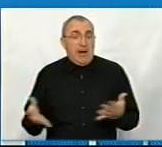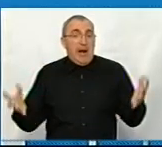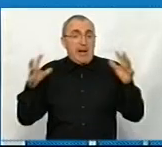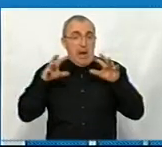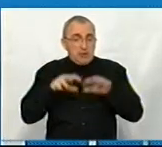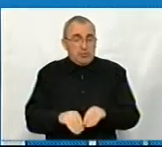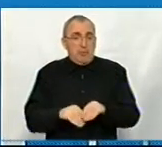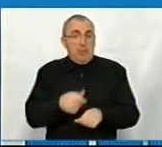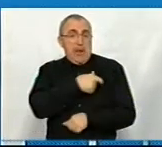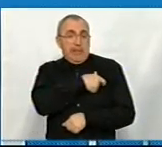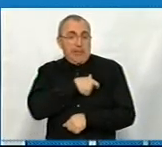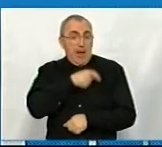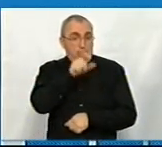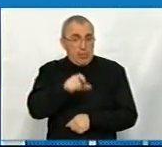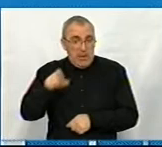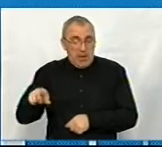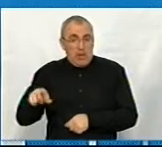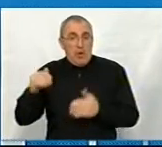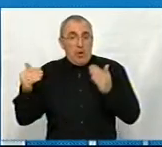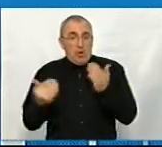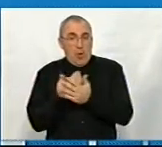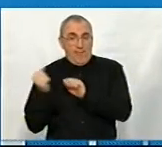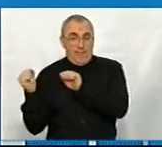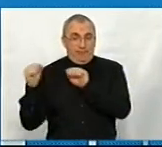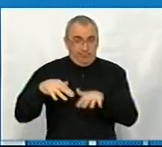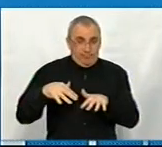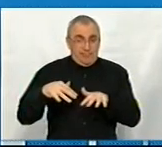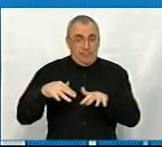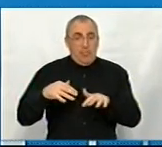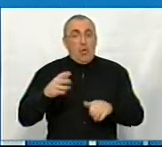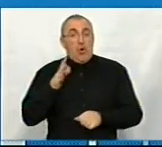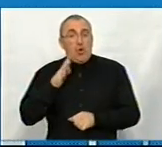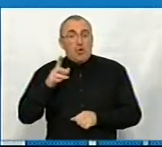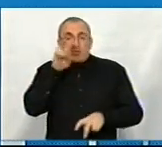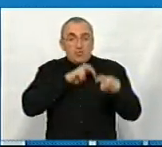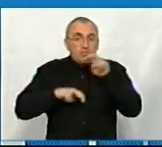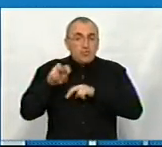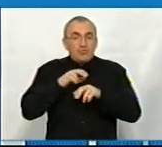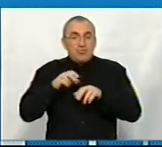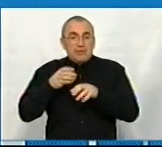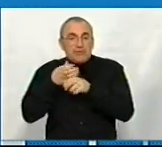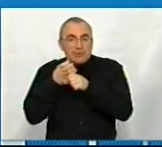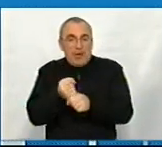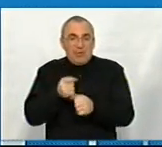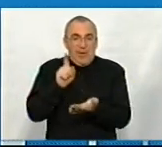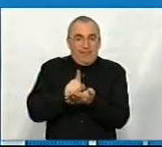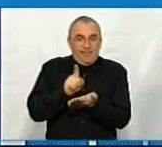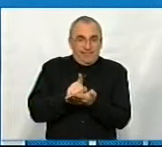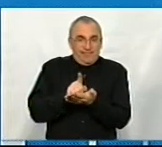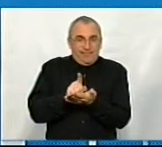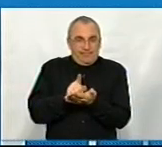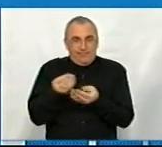з депутатами нової каденції ми шукаємо шляхи щодо скорочення видатків, тому що